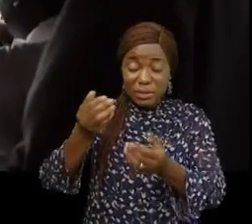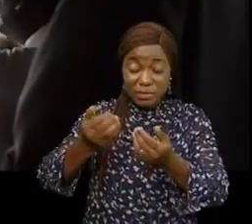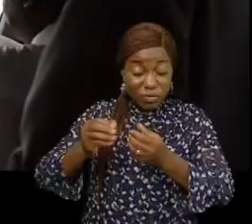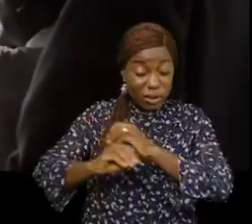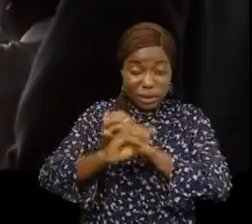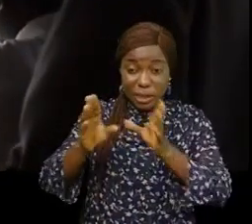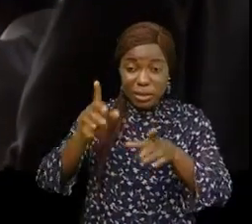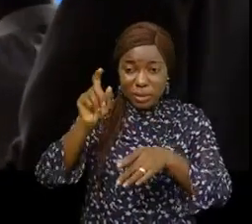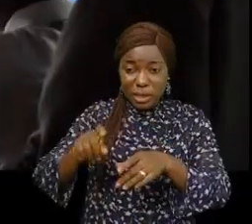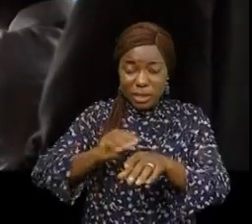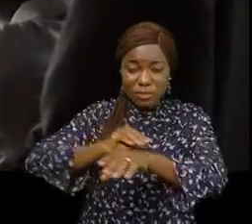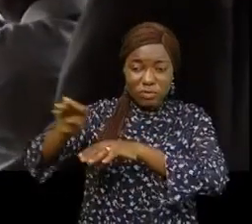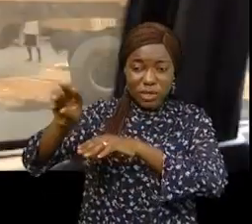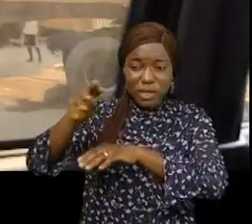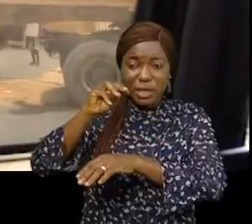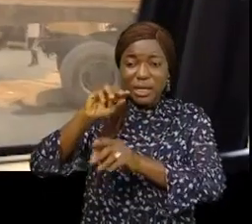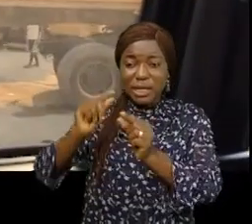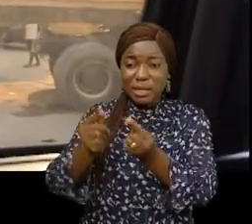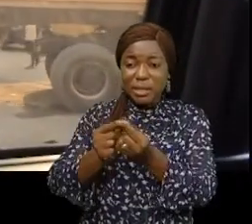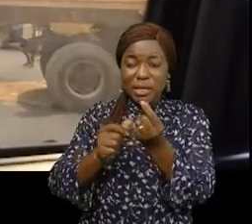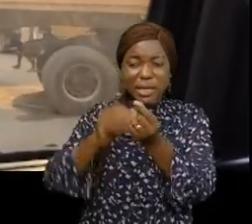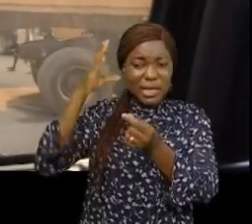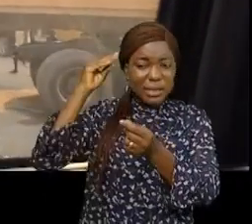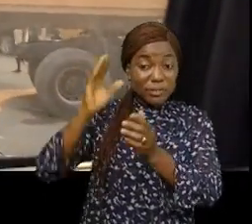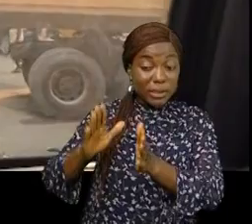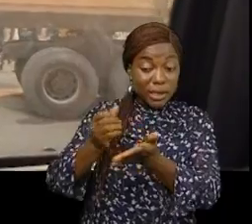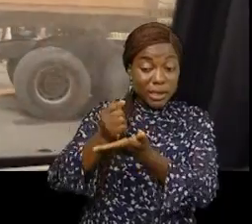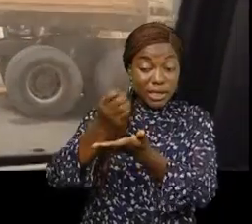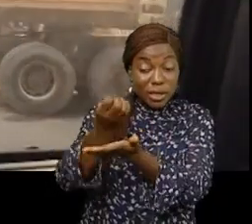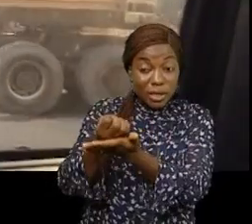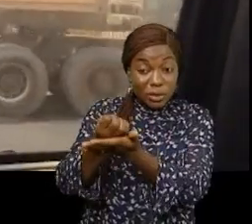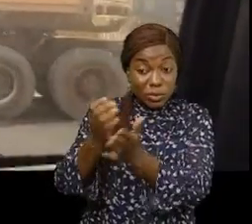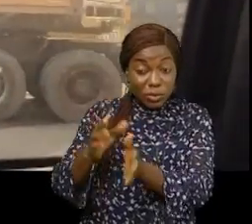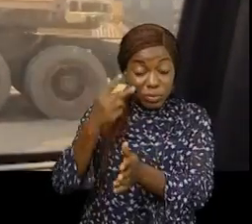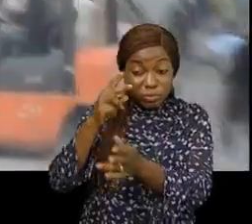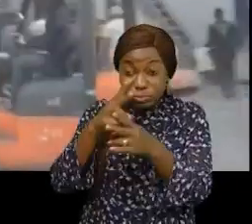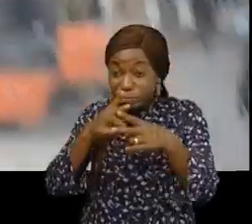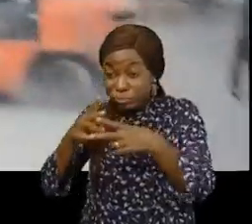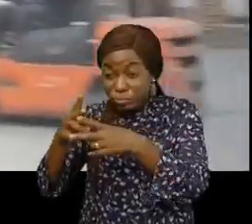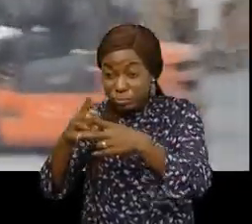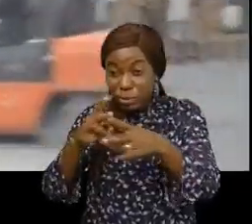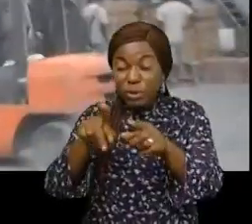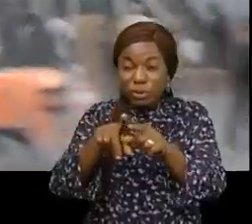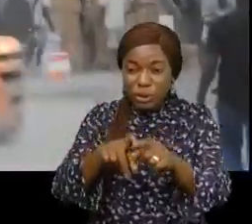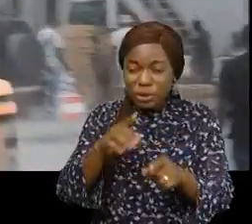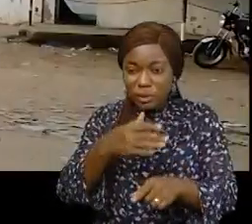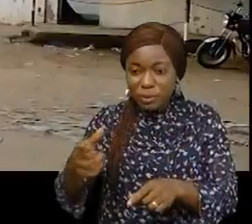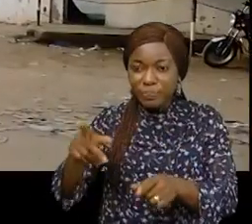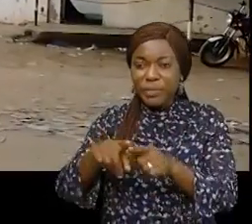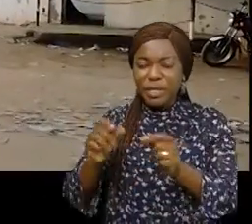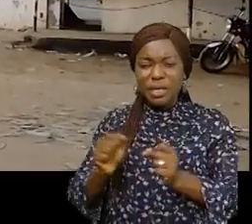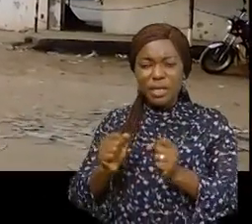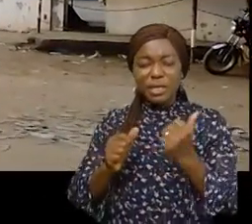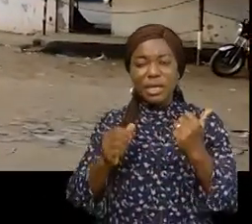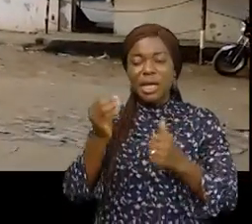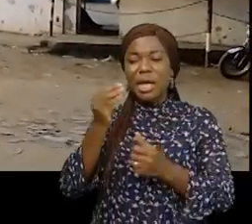avoir dépêché en mission les équipes des inspecteurs économiques dans les chambres froides, des importateurs de produits surgelés et dans